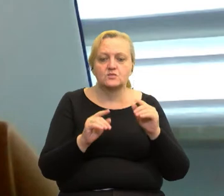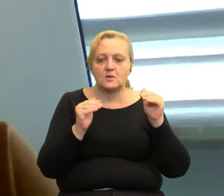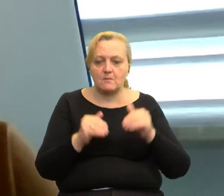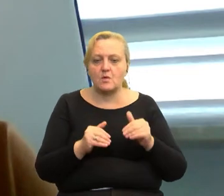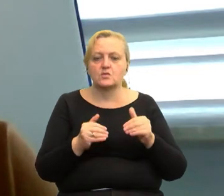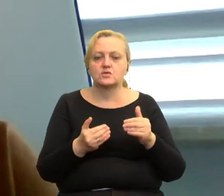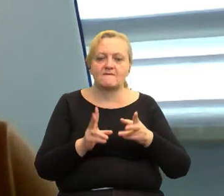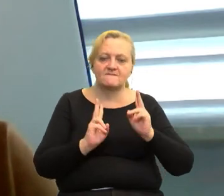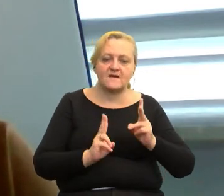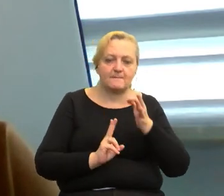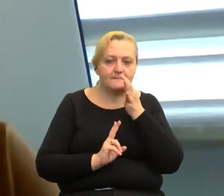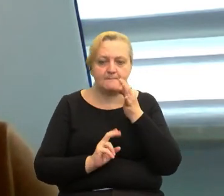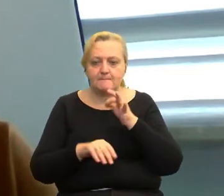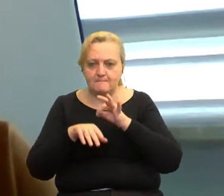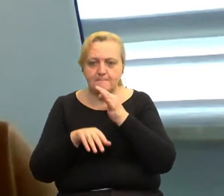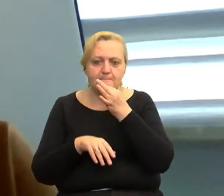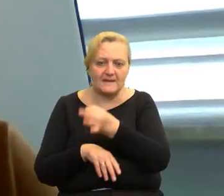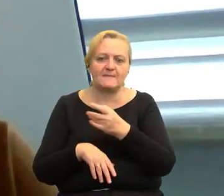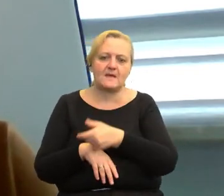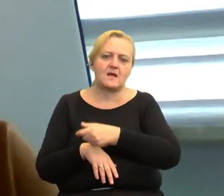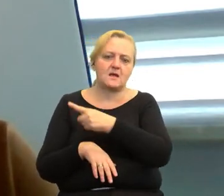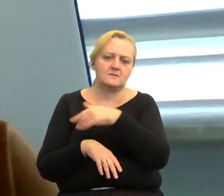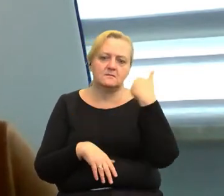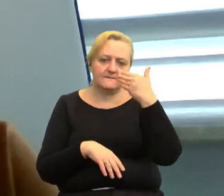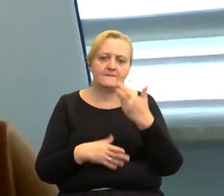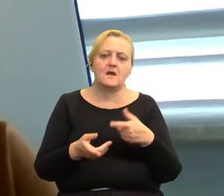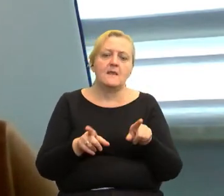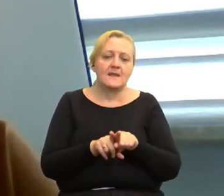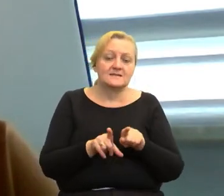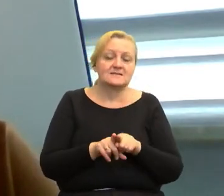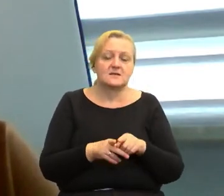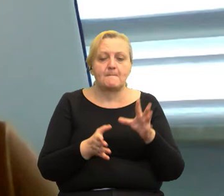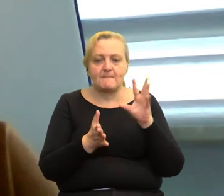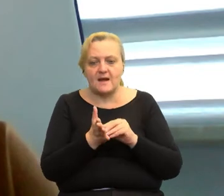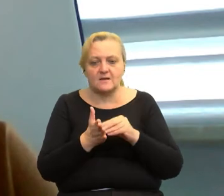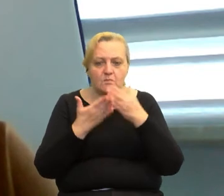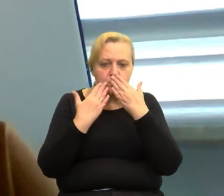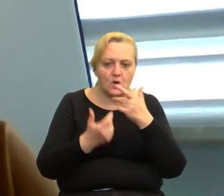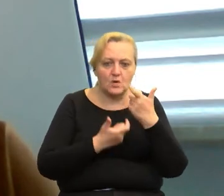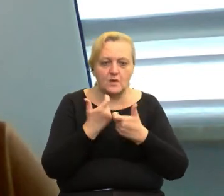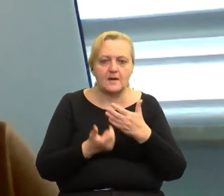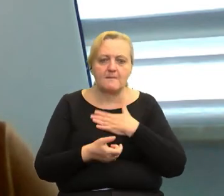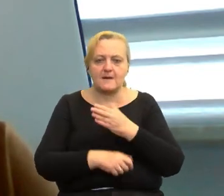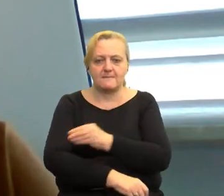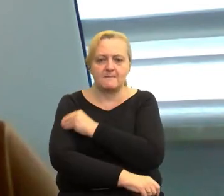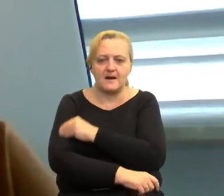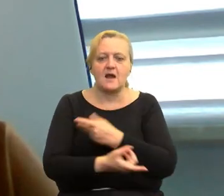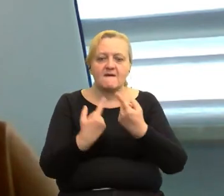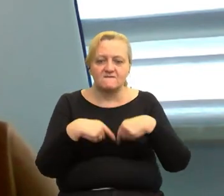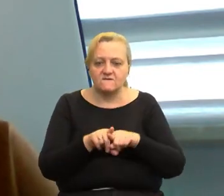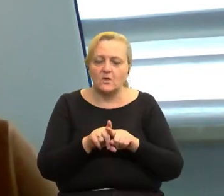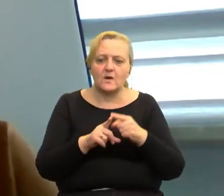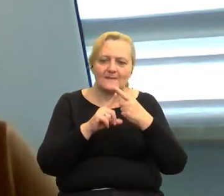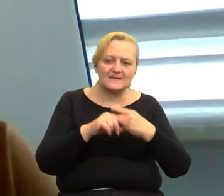zadać konkretne pytania prowadzącemu. Wiele rzeczy pokazujemy praktycznie, jak to się robi. Mamy ze sobą materiały, wykonujemy pewne